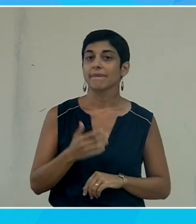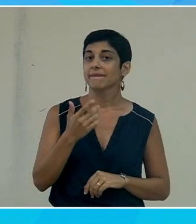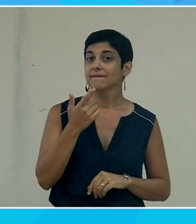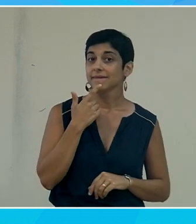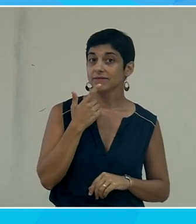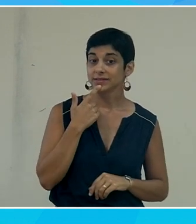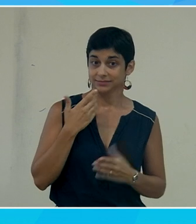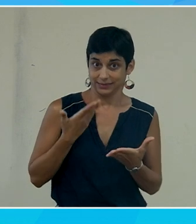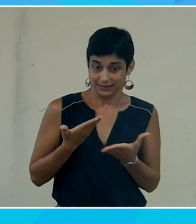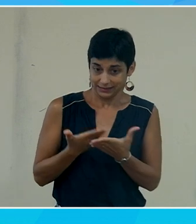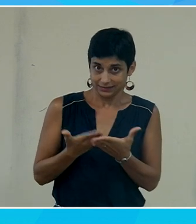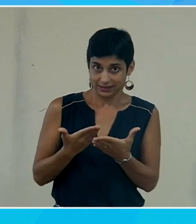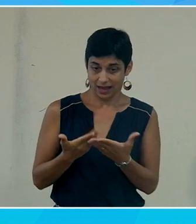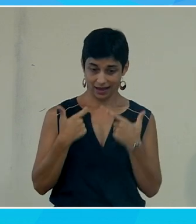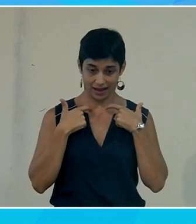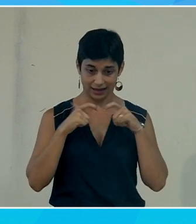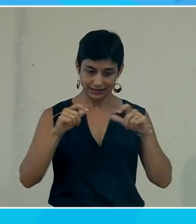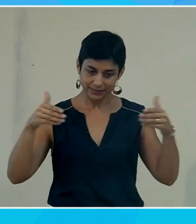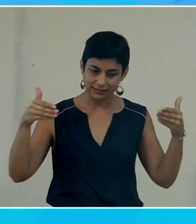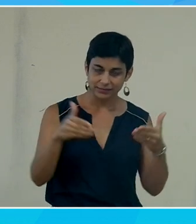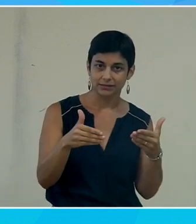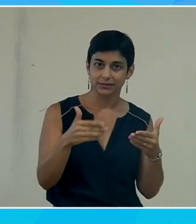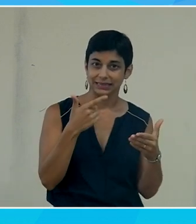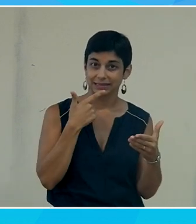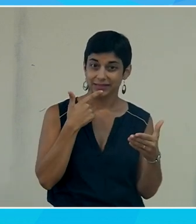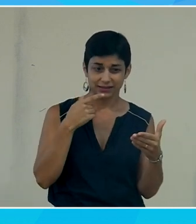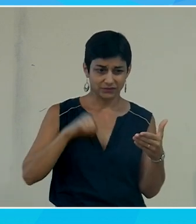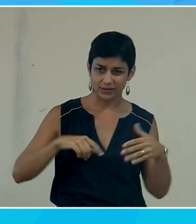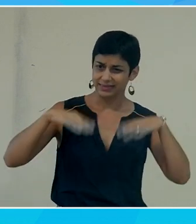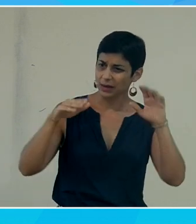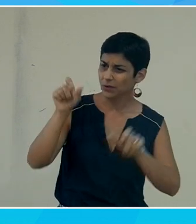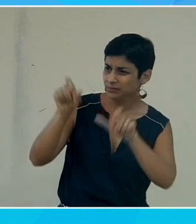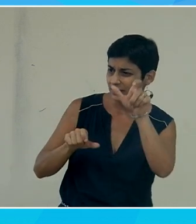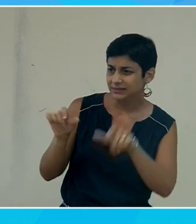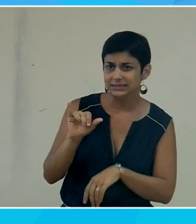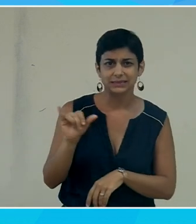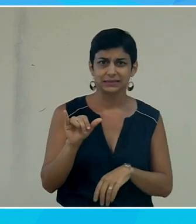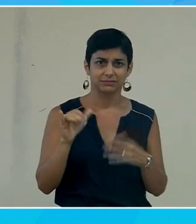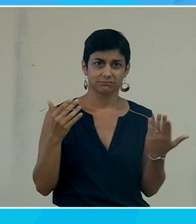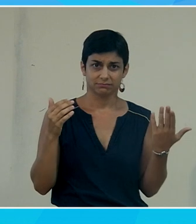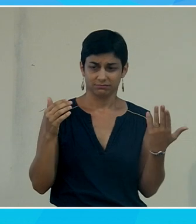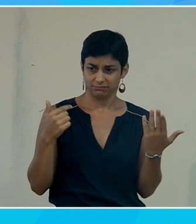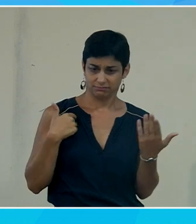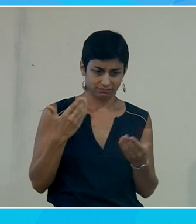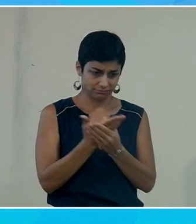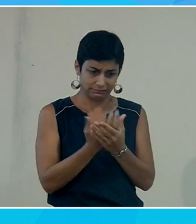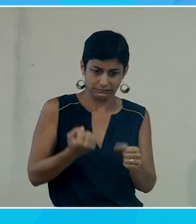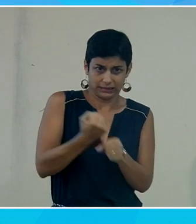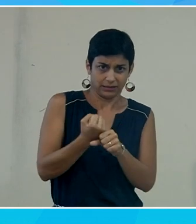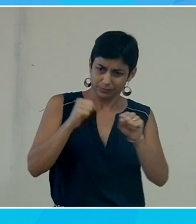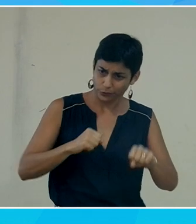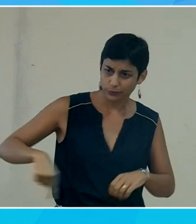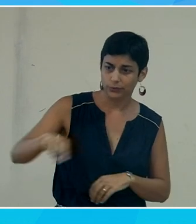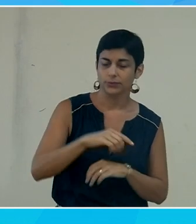c'est de ça qu'on parle dans l'accessibilité, c'est de dire qu'il faut pouvoir faire la même chose de plein de façons différentes. Alors, on va switcher sur de la